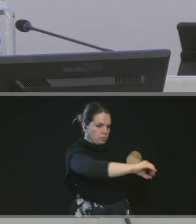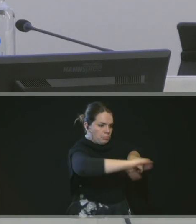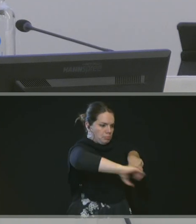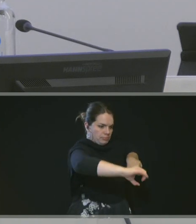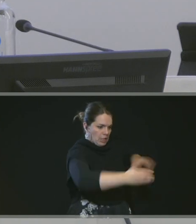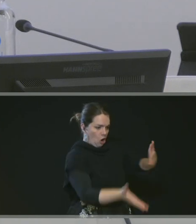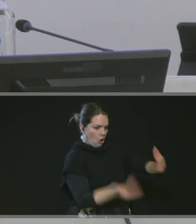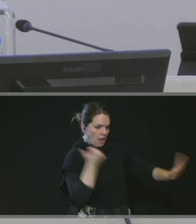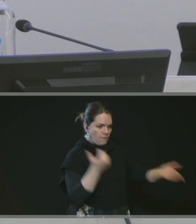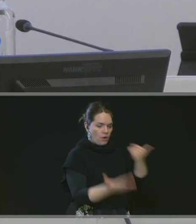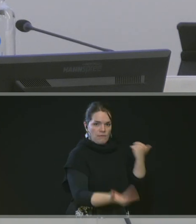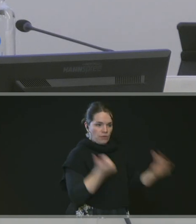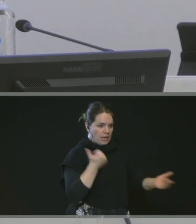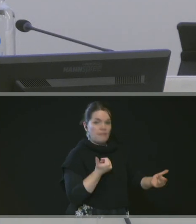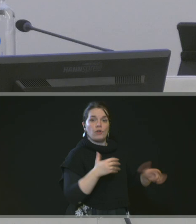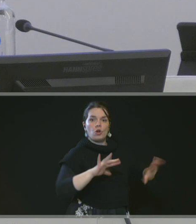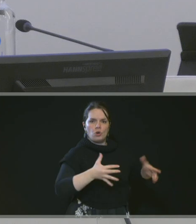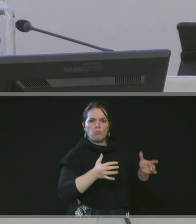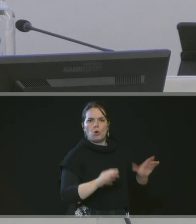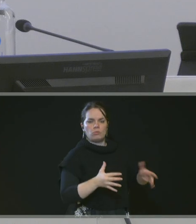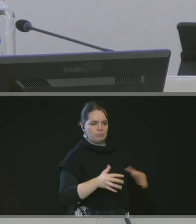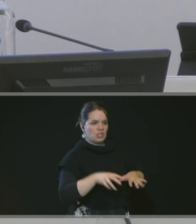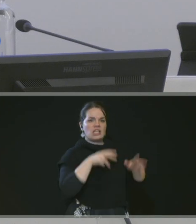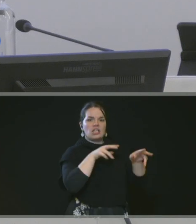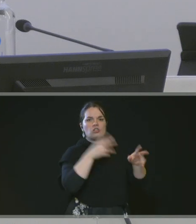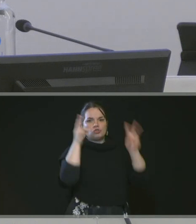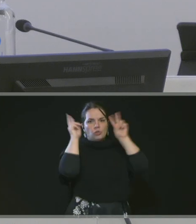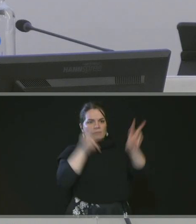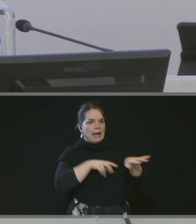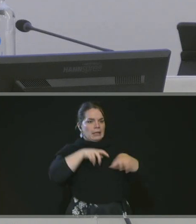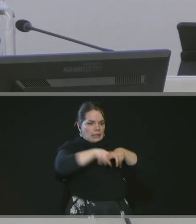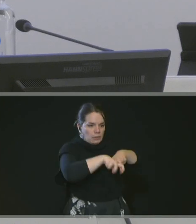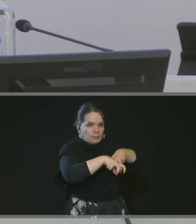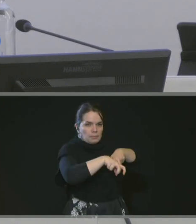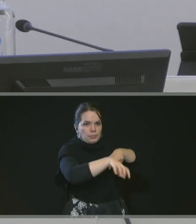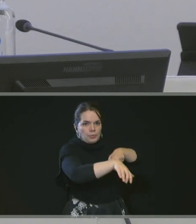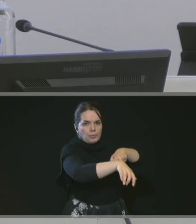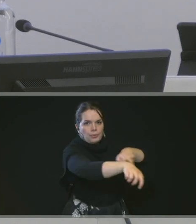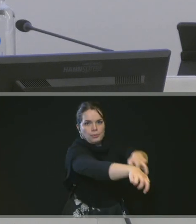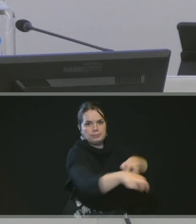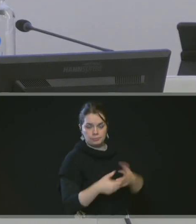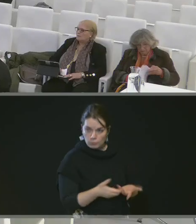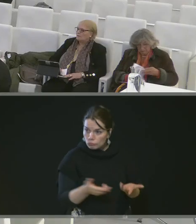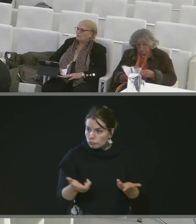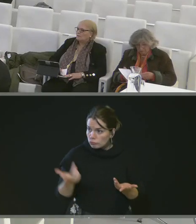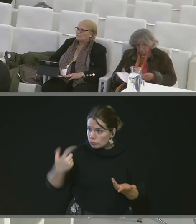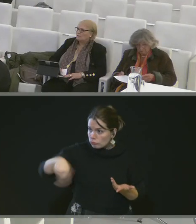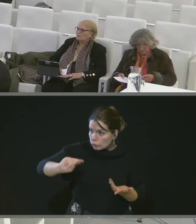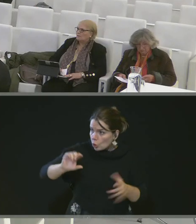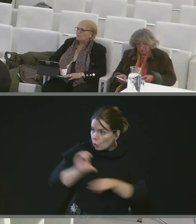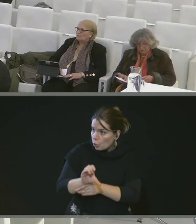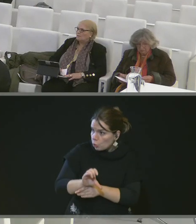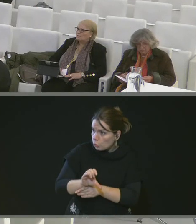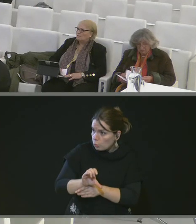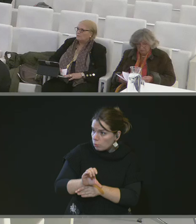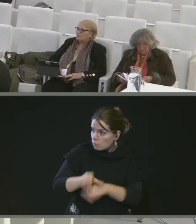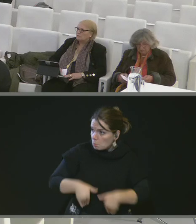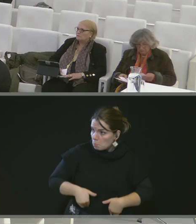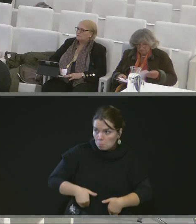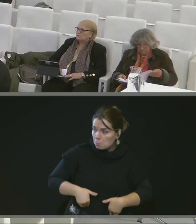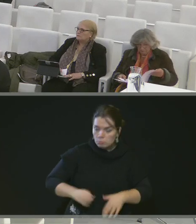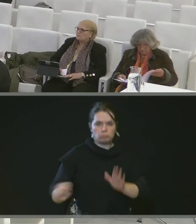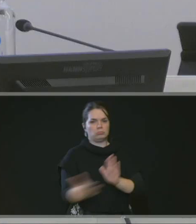à Maloney. C'est la convention financière. Y a-t-il des votes contre, des abstentions ? Non,